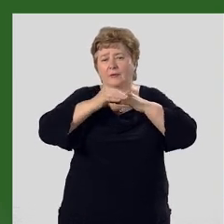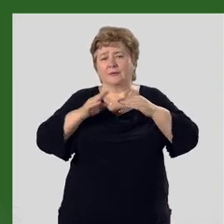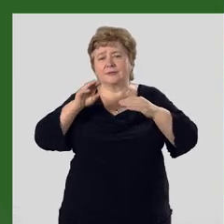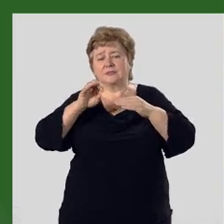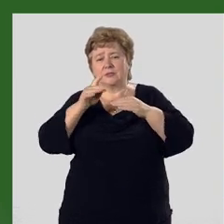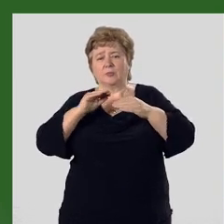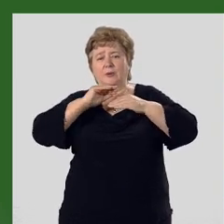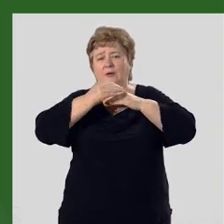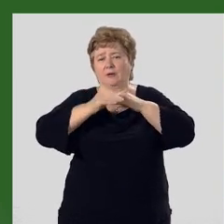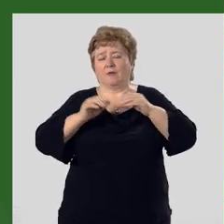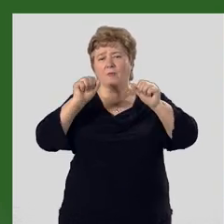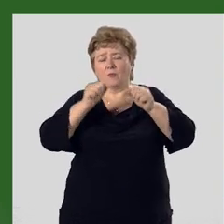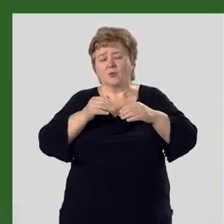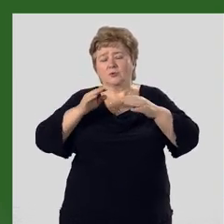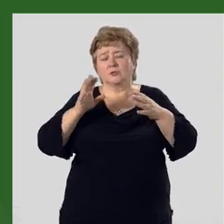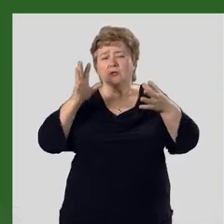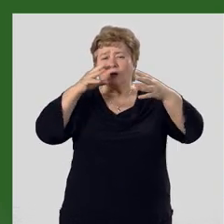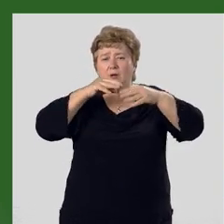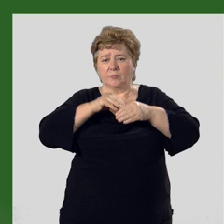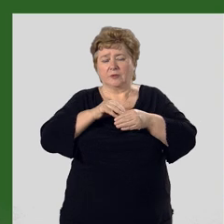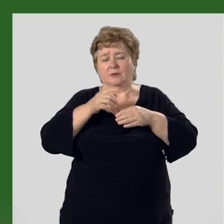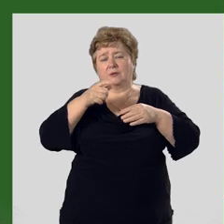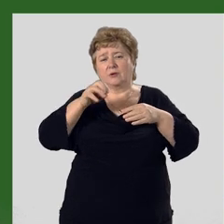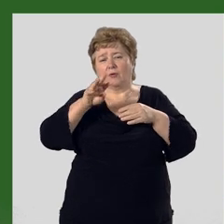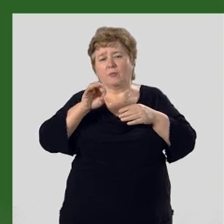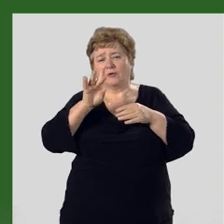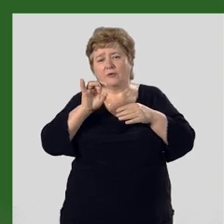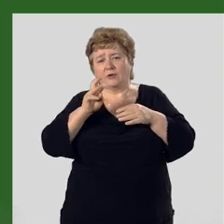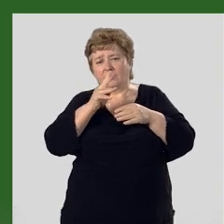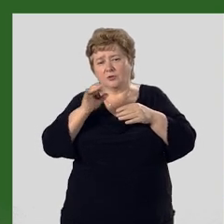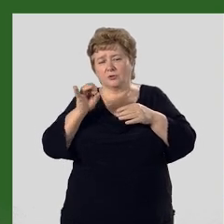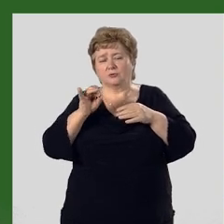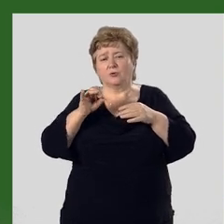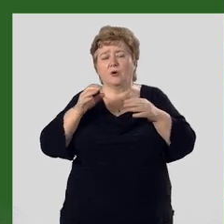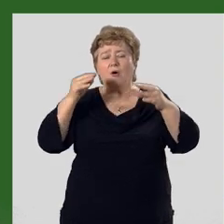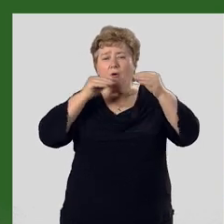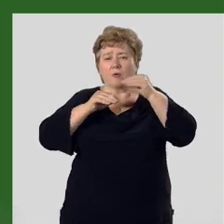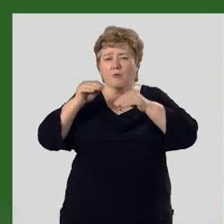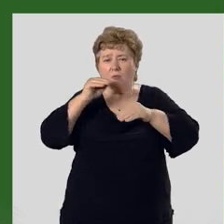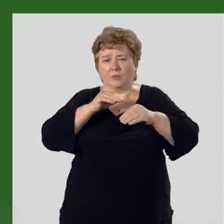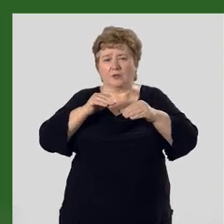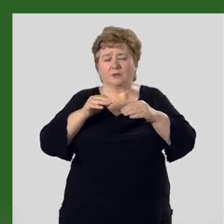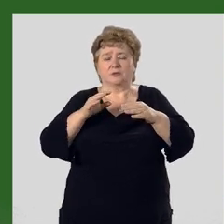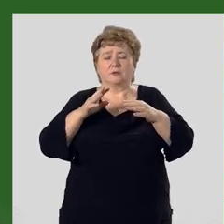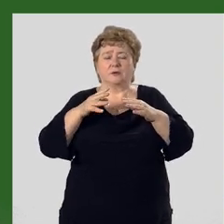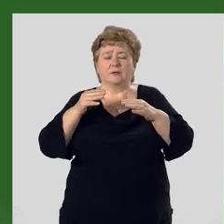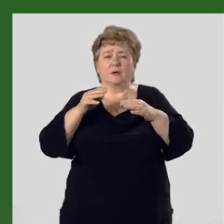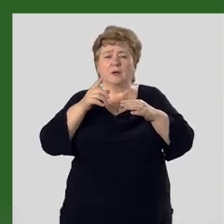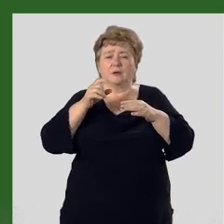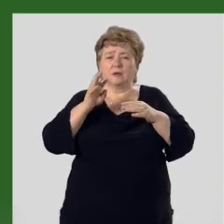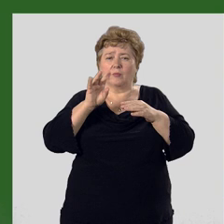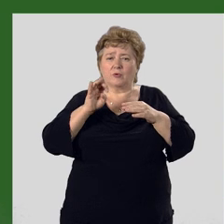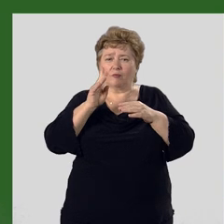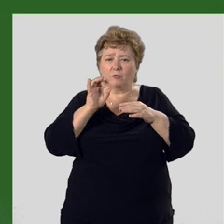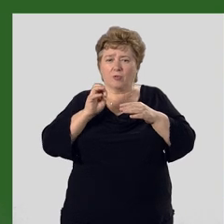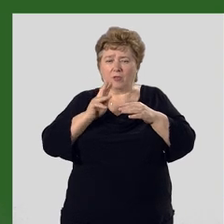типы рельефа можно объединить в геоморфологические комплексы. По мнению геоморфологов,